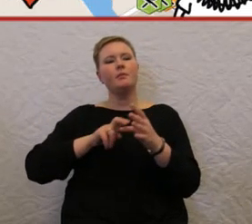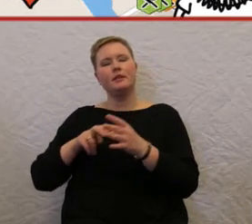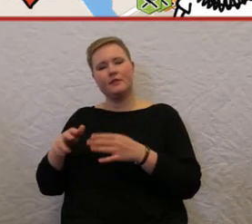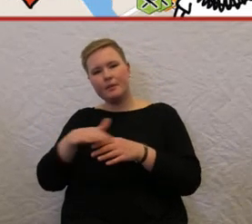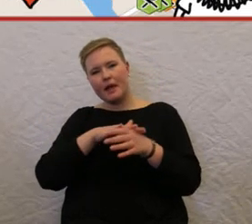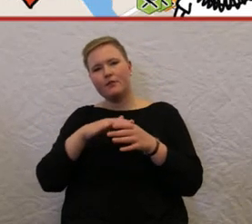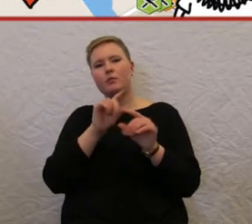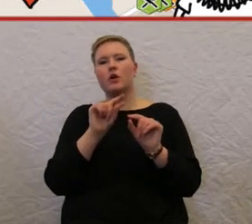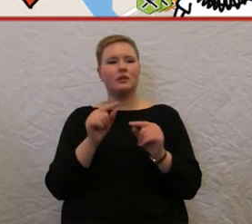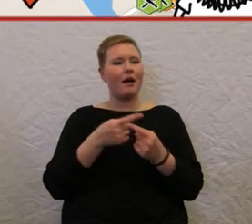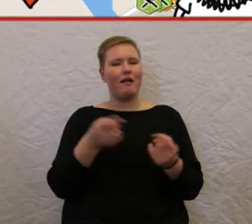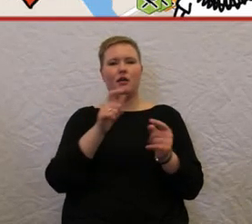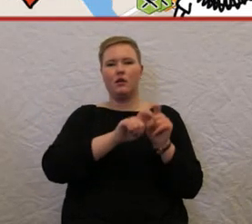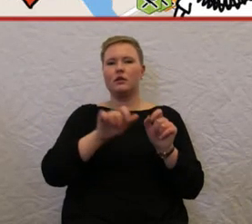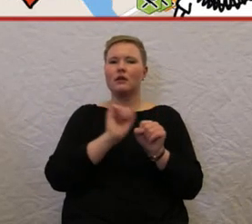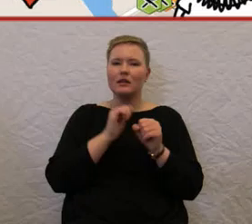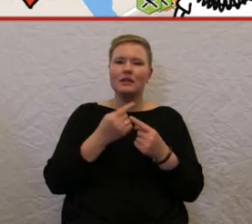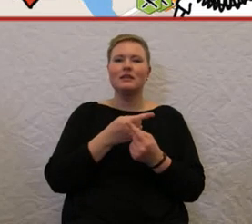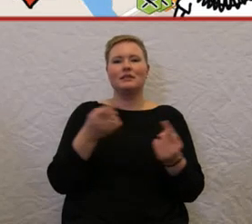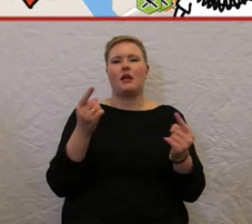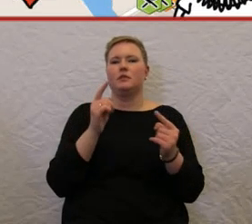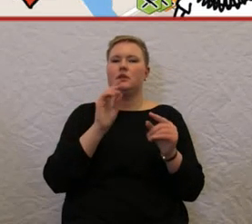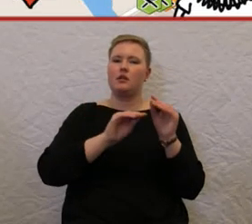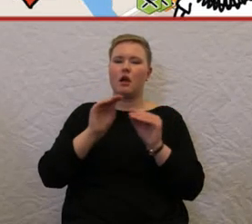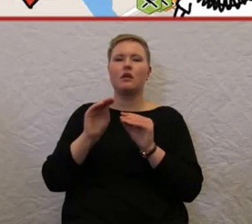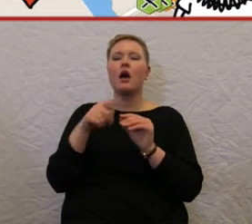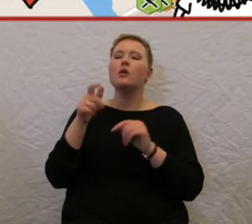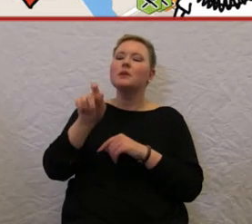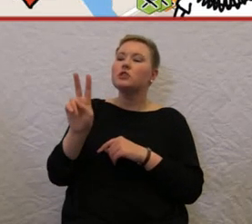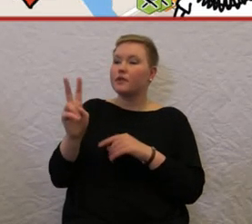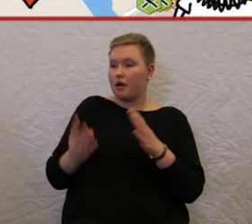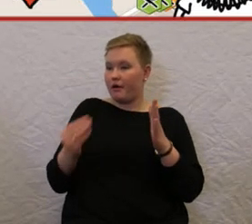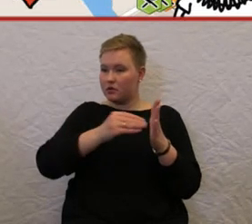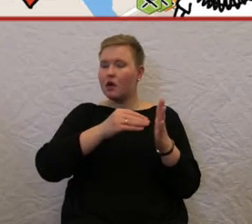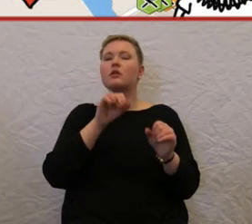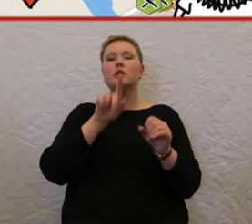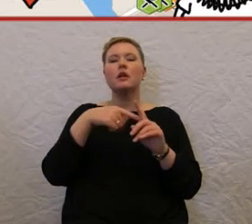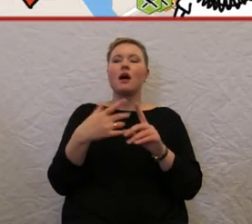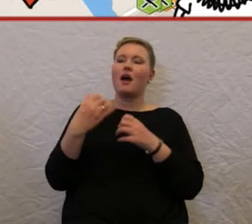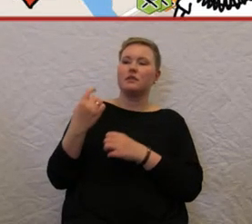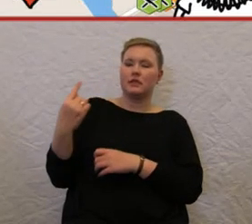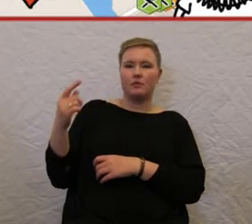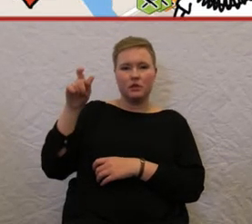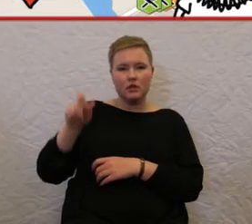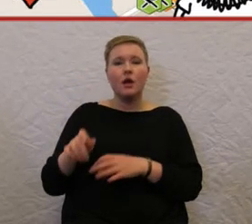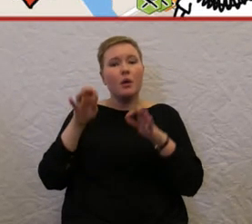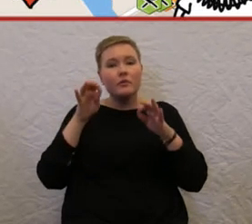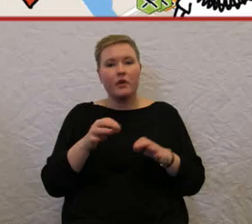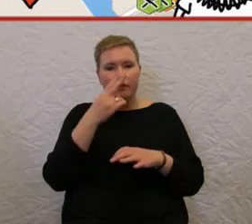Die Menschen haften auch für die Qualität der Daten. Und wenn ich einen Fehler entdecke, das ist die meistgestellte Frage an mich,